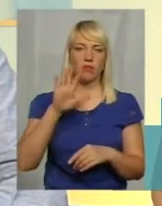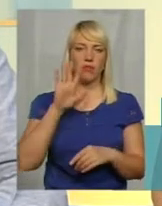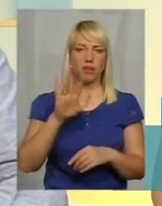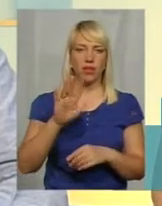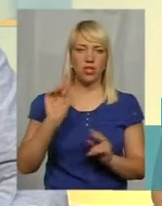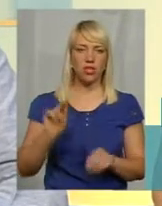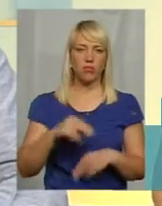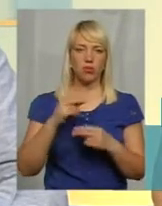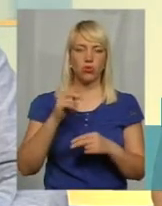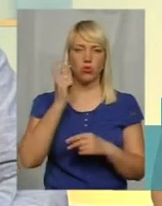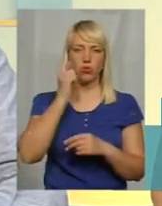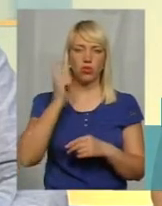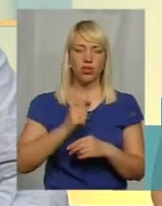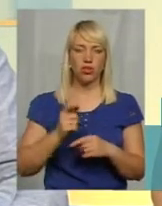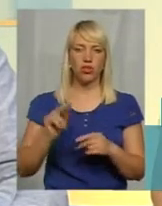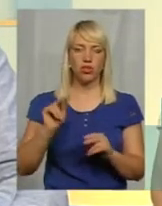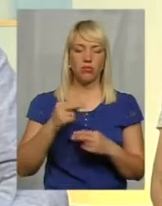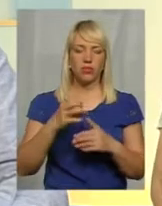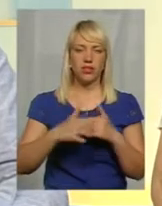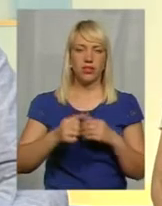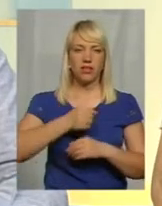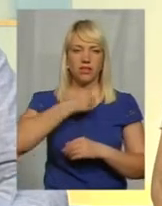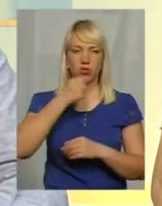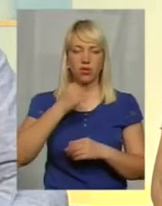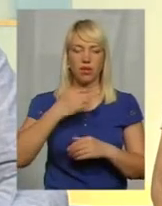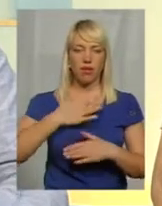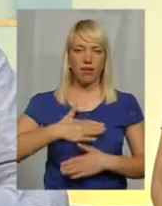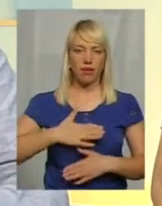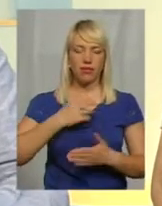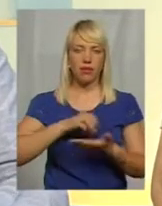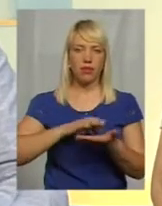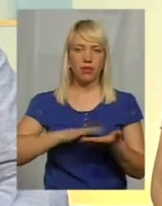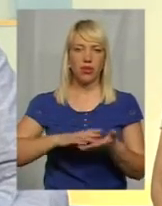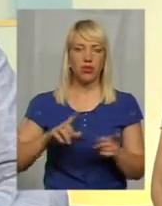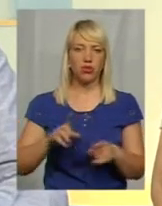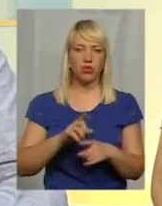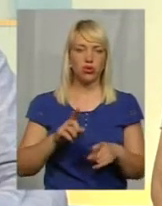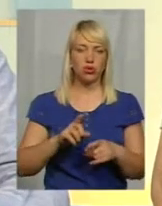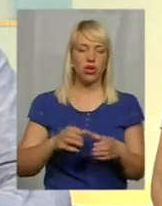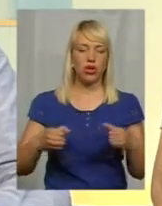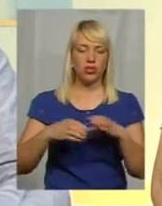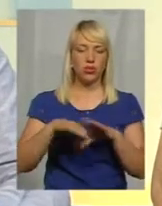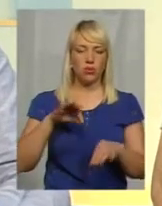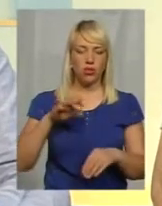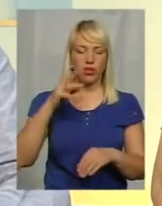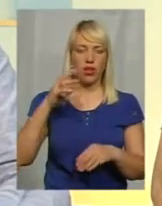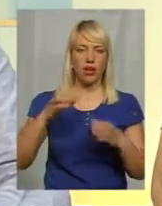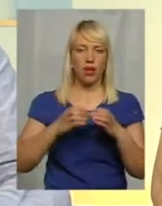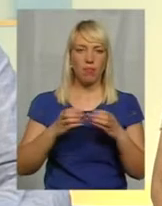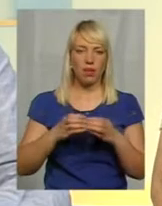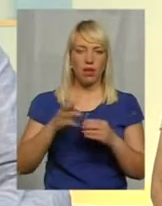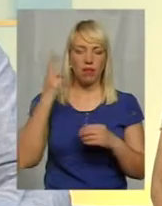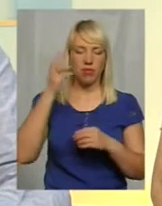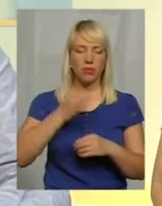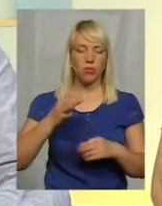України підряд. Тобто, чемпіонат України середі взрослих. І приємно відмітити, що в сборні команди Хмельницької області зайняло 2